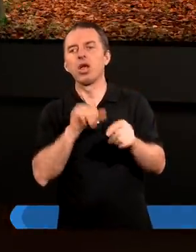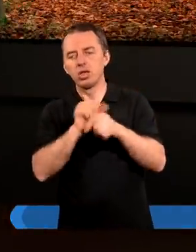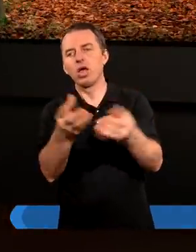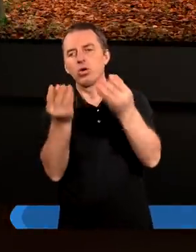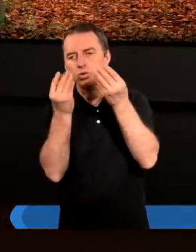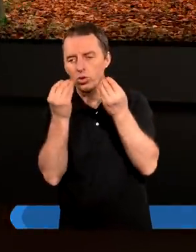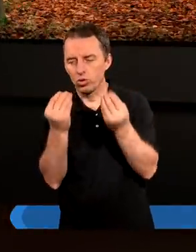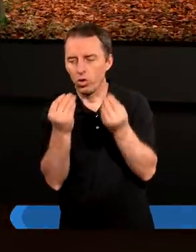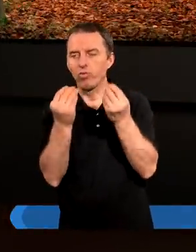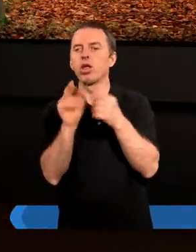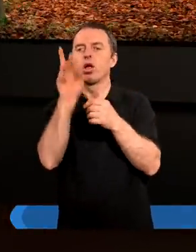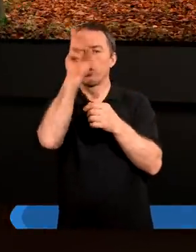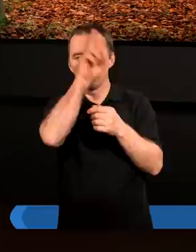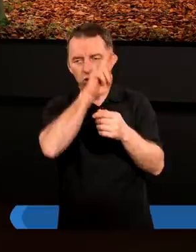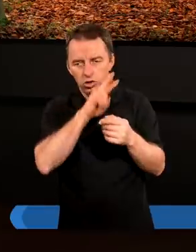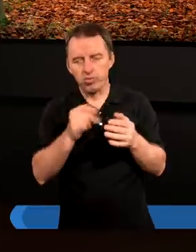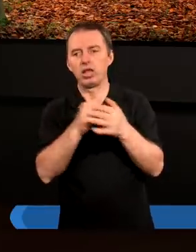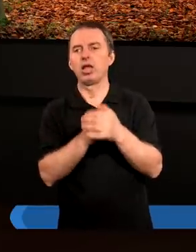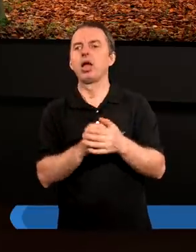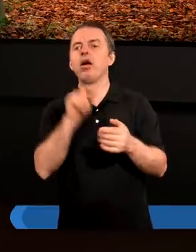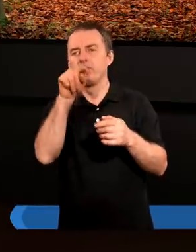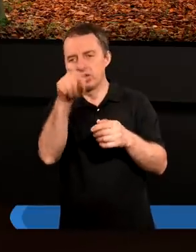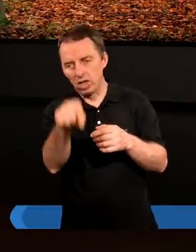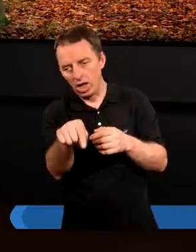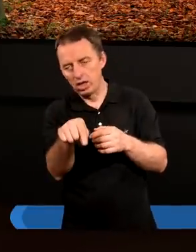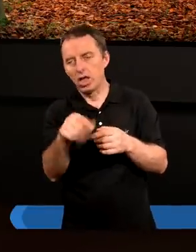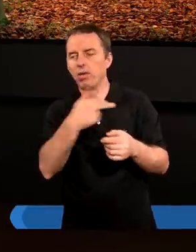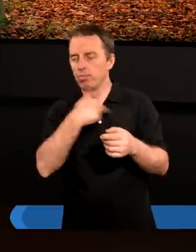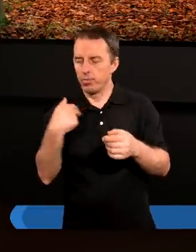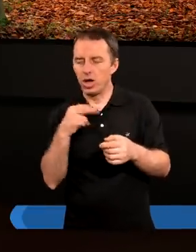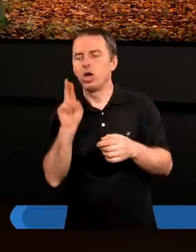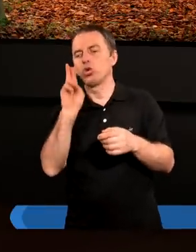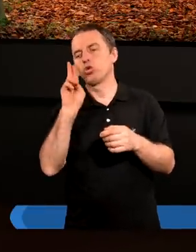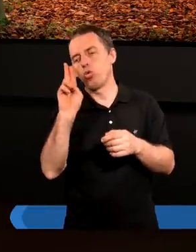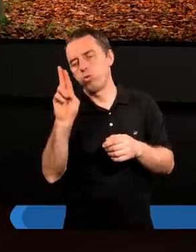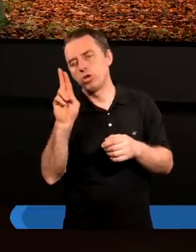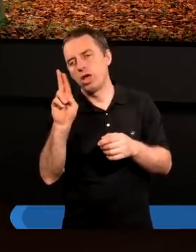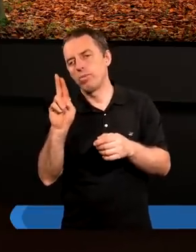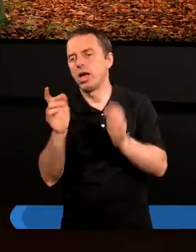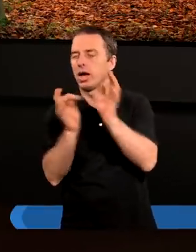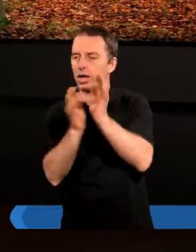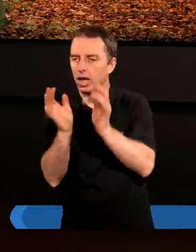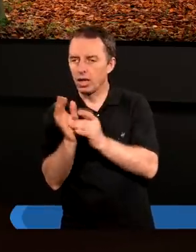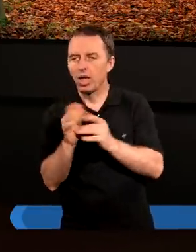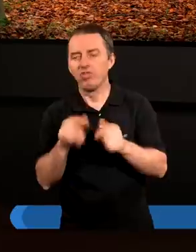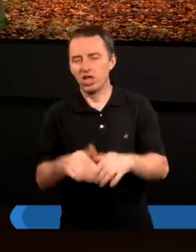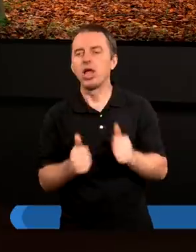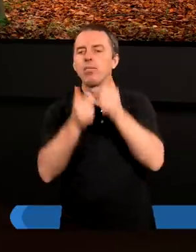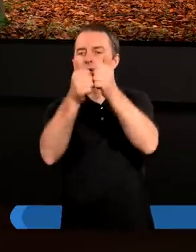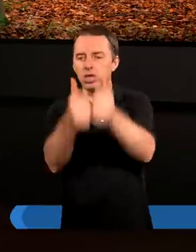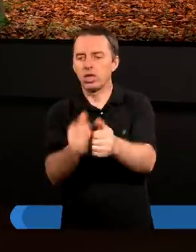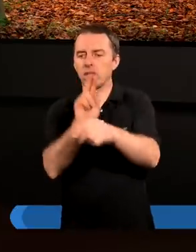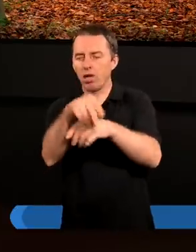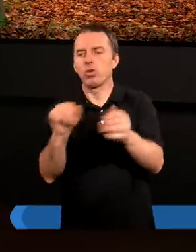cudowną rzeczywistością i wtedy my ślubujemy Chrystusowi. Wtedy przystajemy do